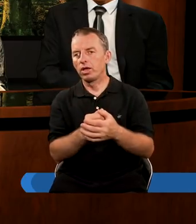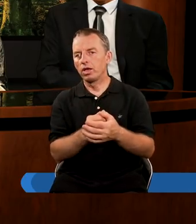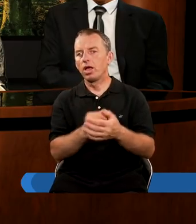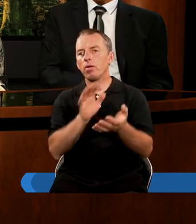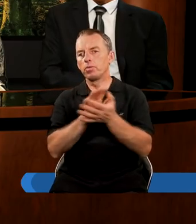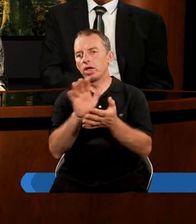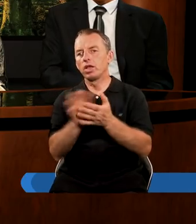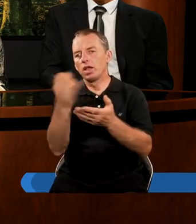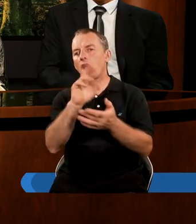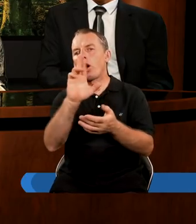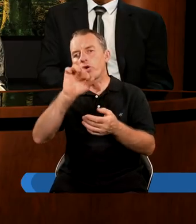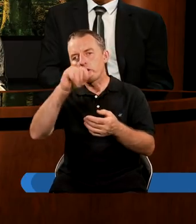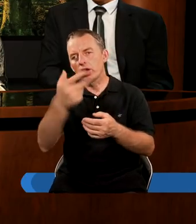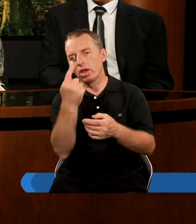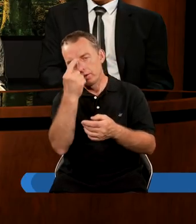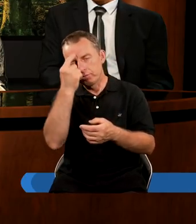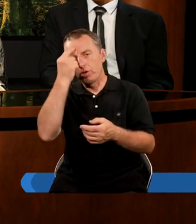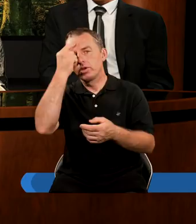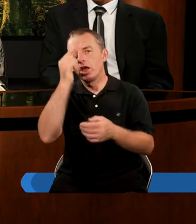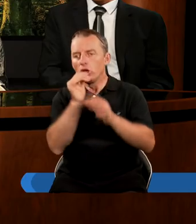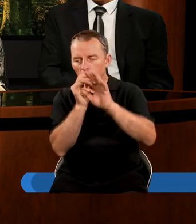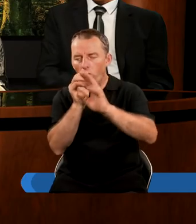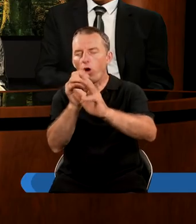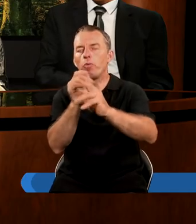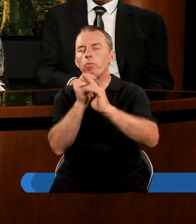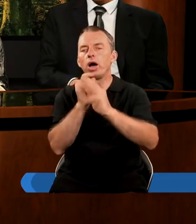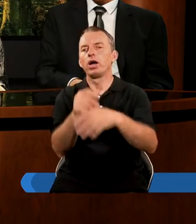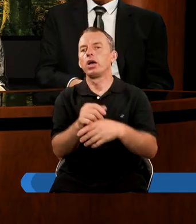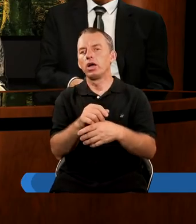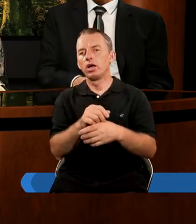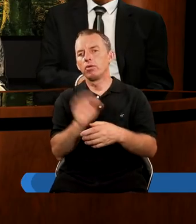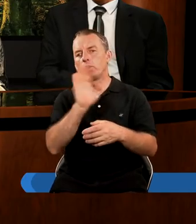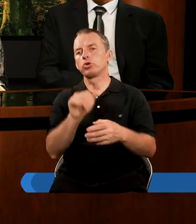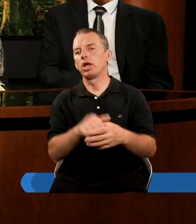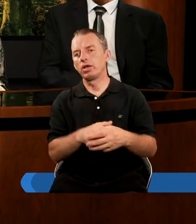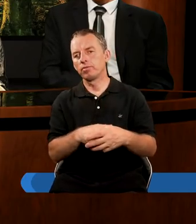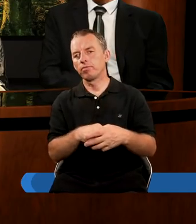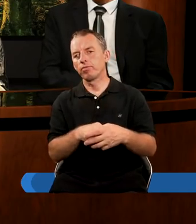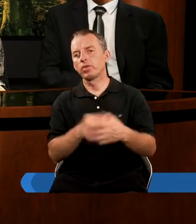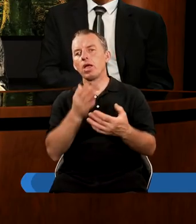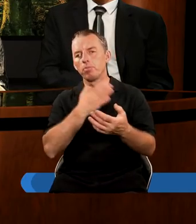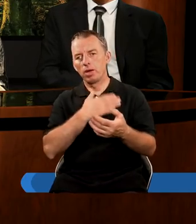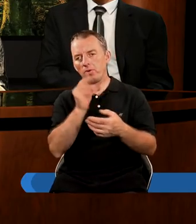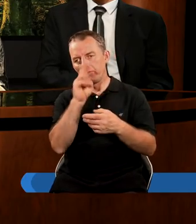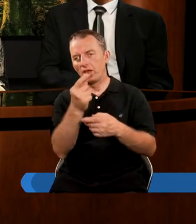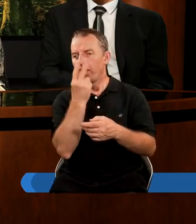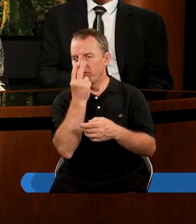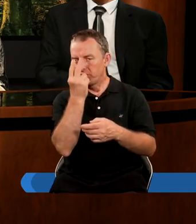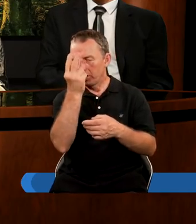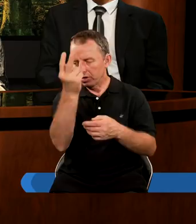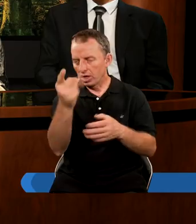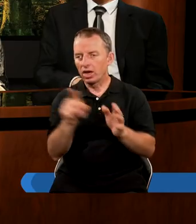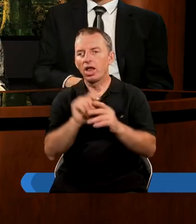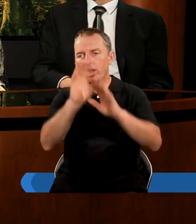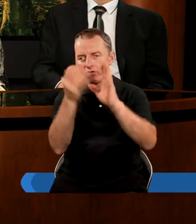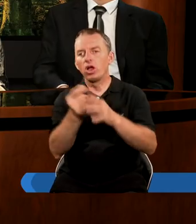XV rozdziale listu do Koryntian niespomniana, trąba Boża. Mamy więc przyjście widzialne